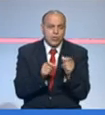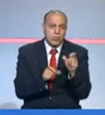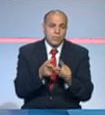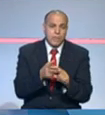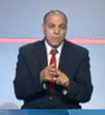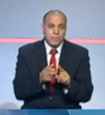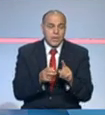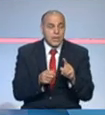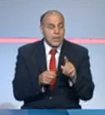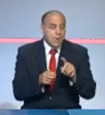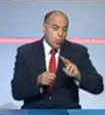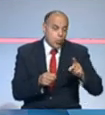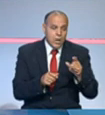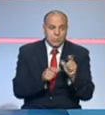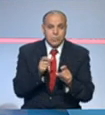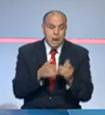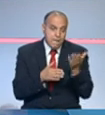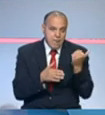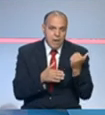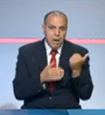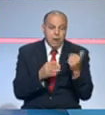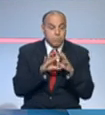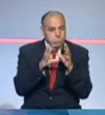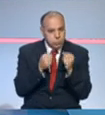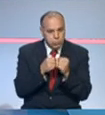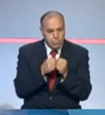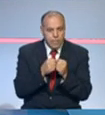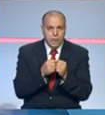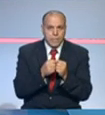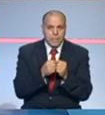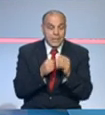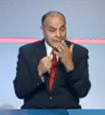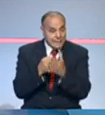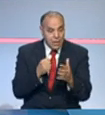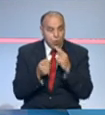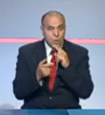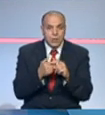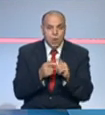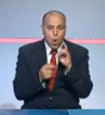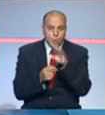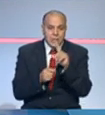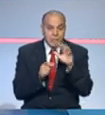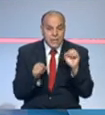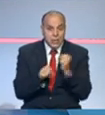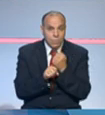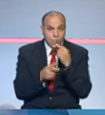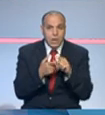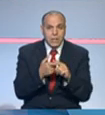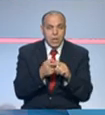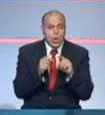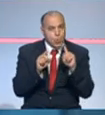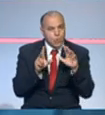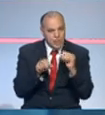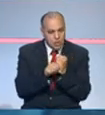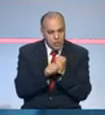بالنسبة للشريحة الأخرى اللي أنقذت البارح العدد الإجمالي اللي هما الصغار الـ 15-17 ولكن خاصة الـ 18